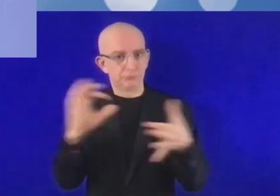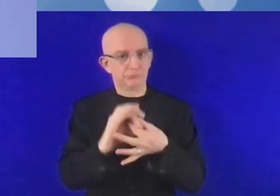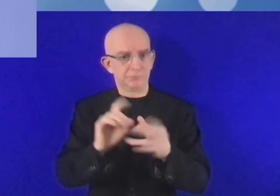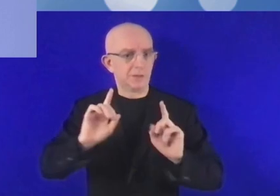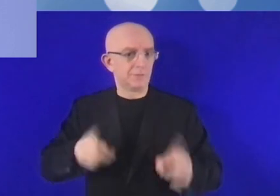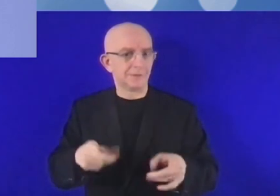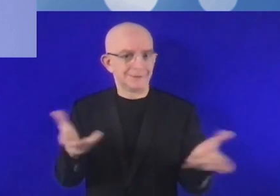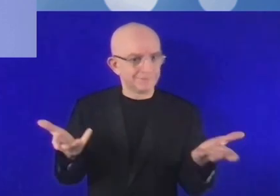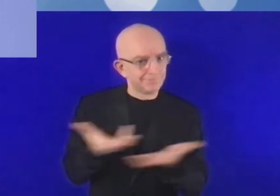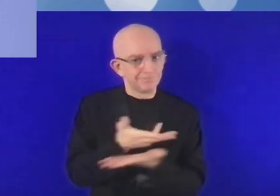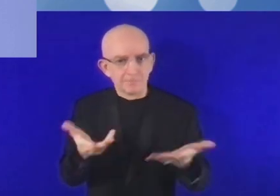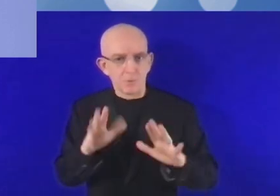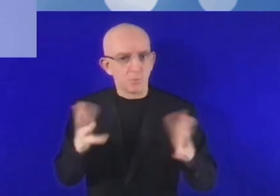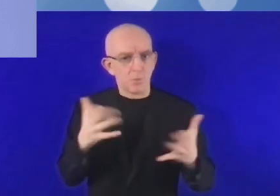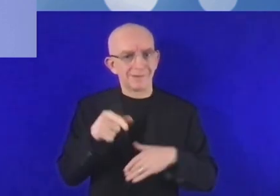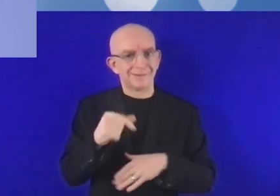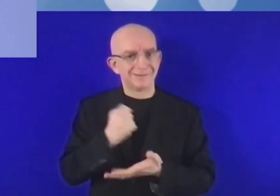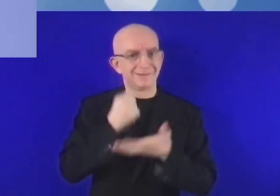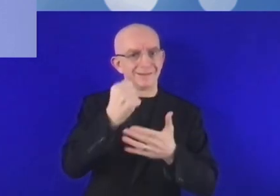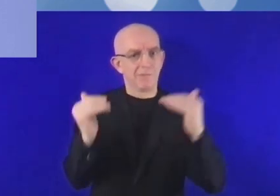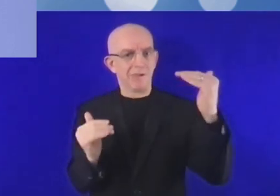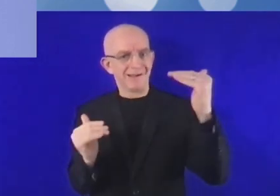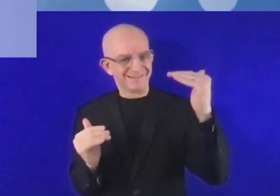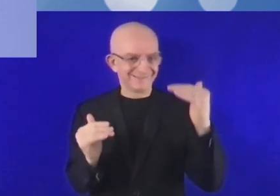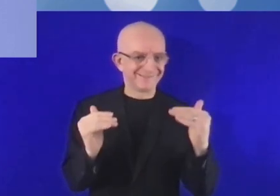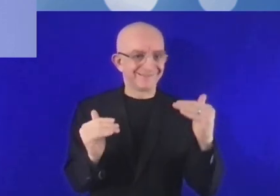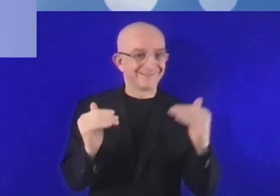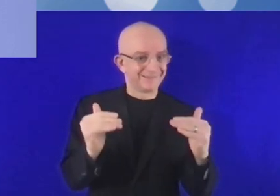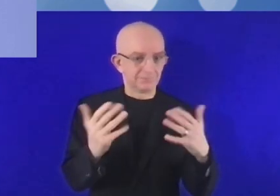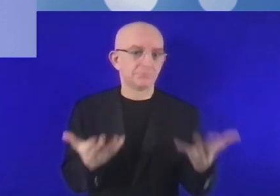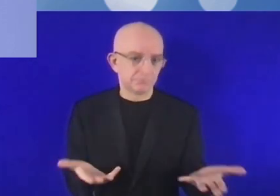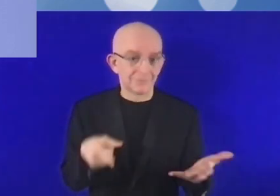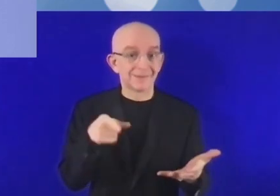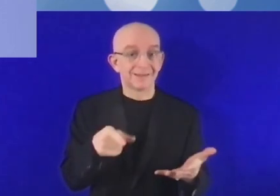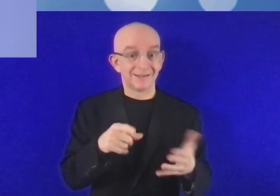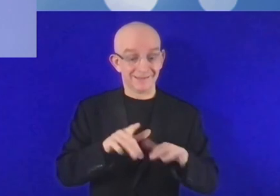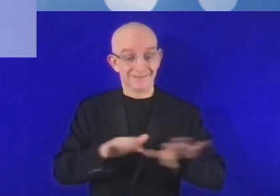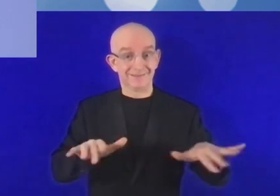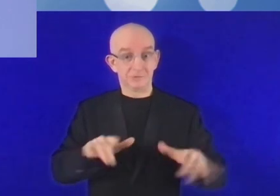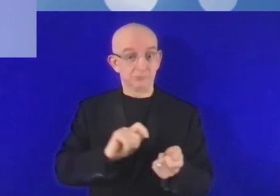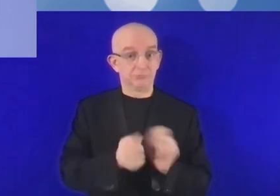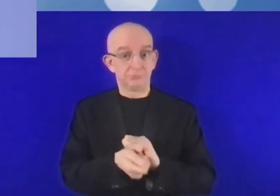Bien entendu, le gouffre numérique n'est pas notre seule crainte.